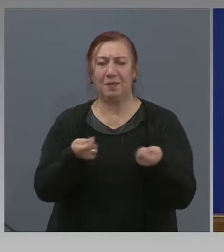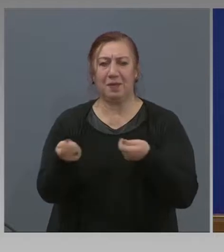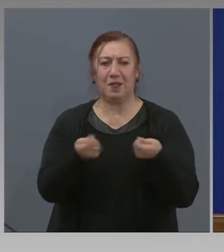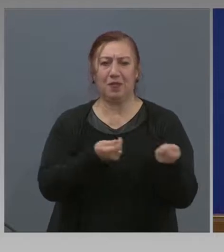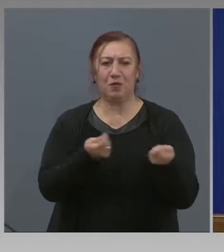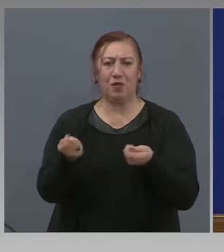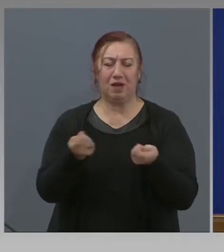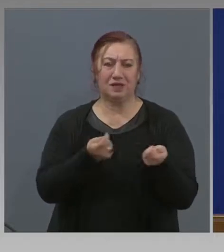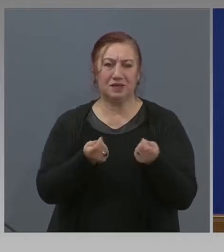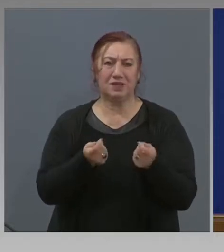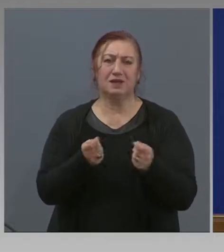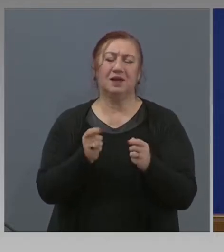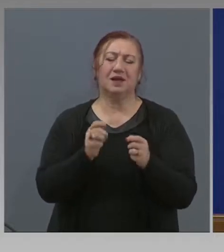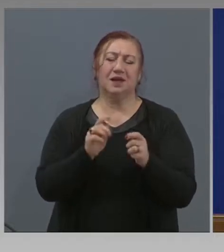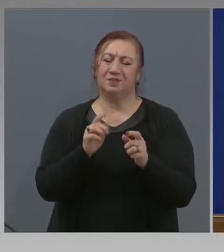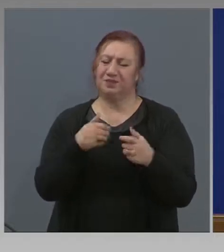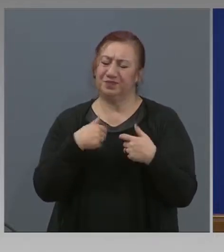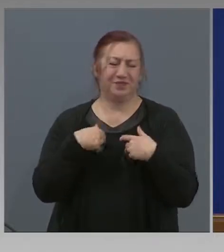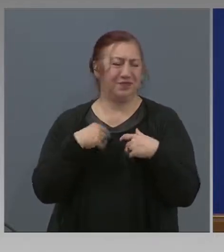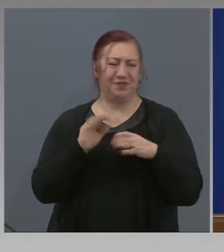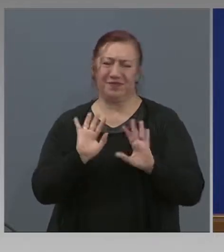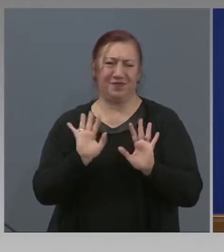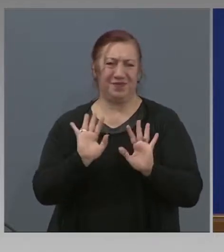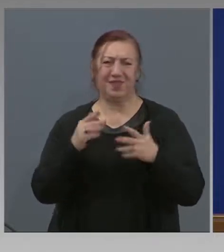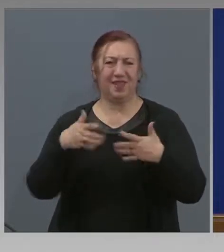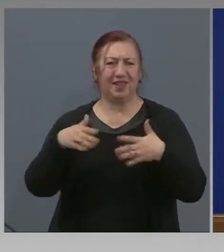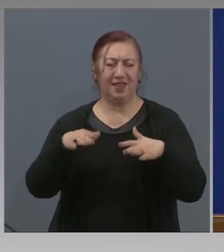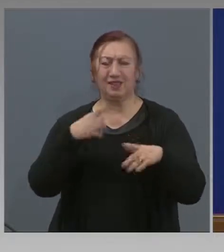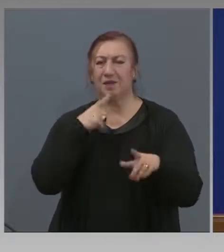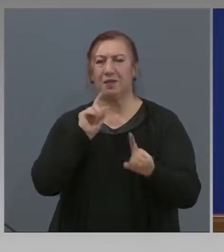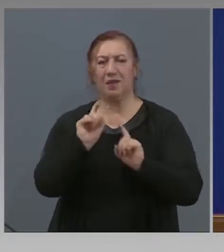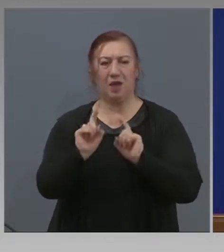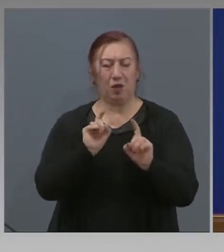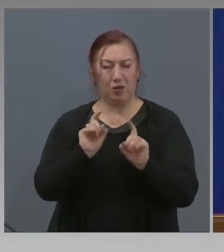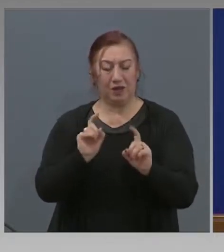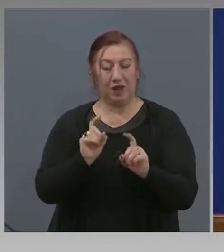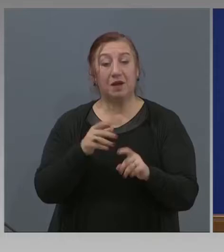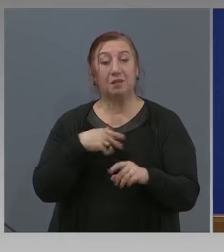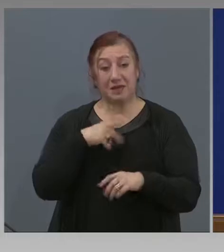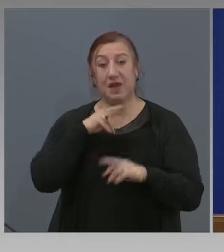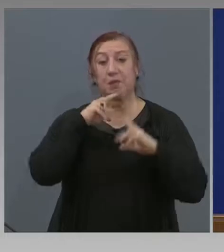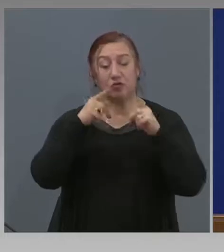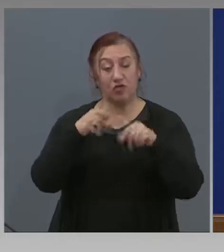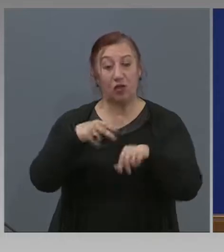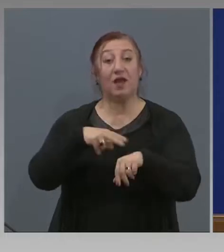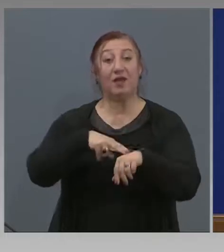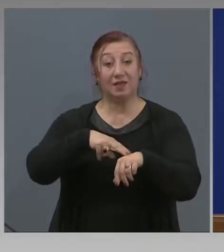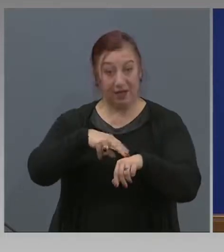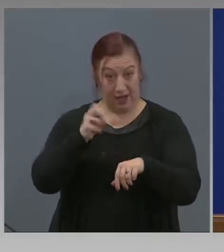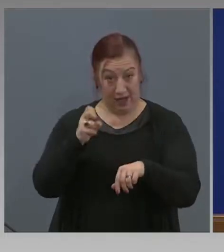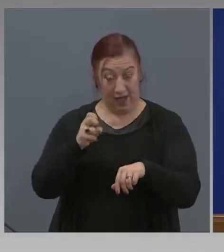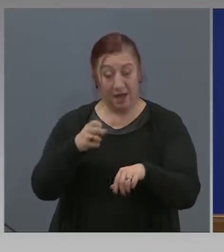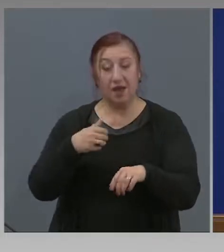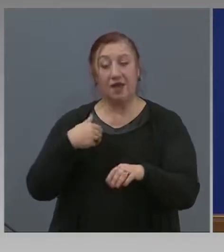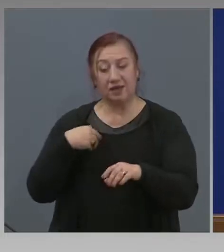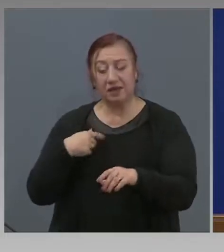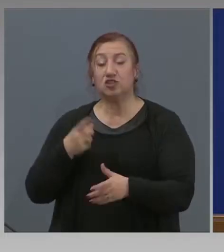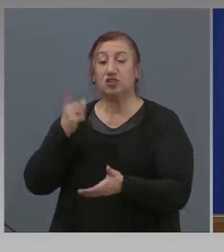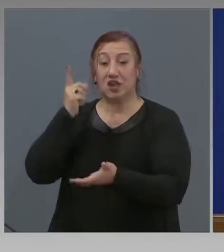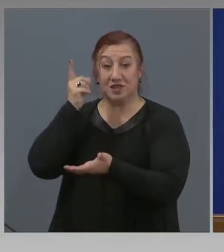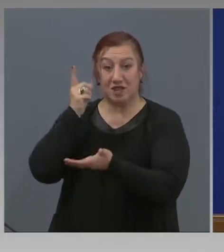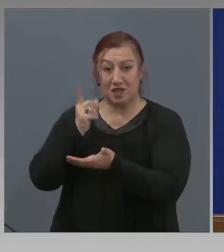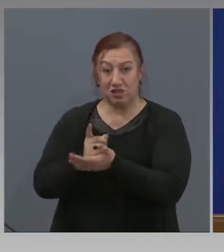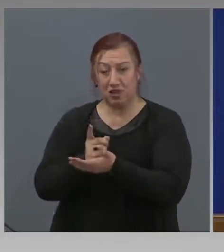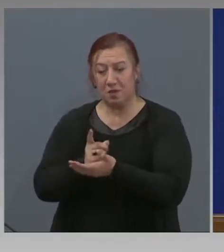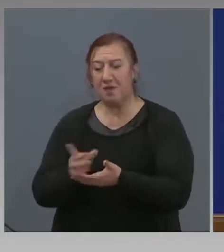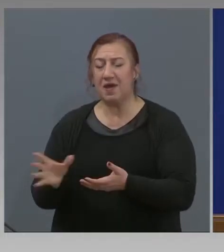И няма да я коментирам, искам само едно да кажа. Да, ние ще въведем задължение на